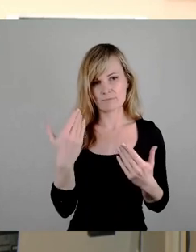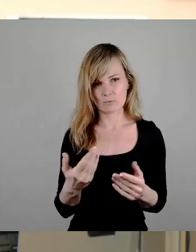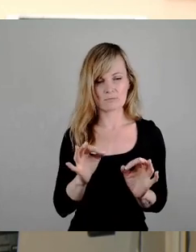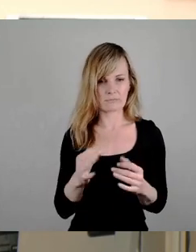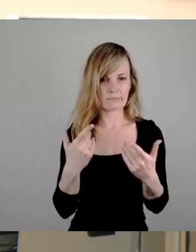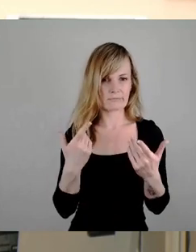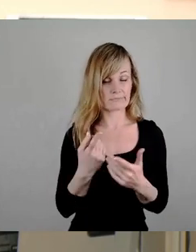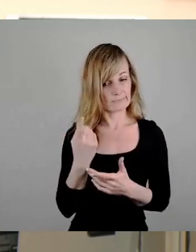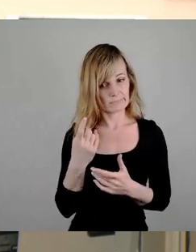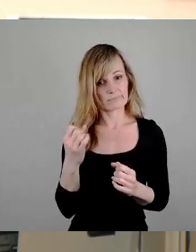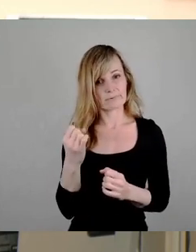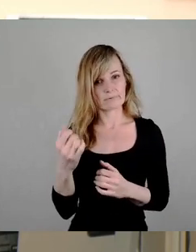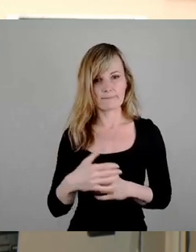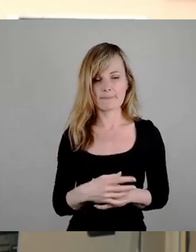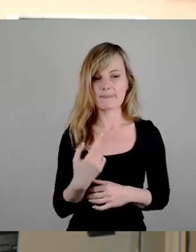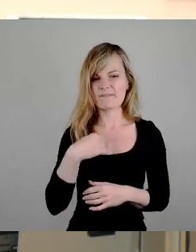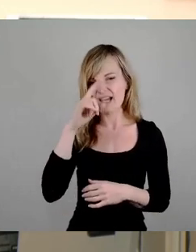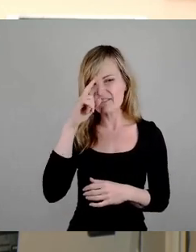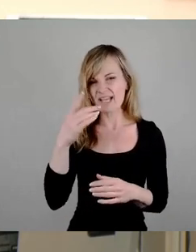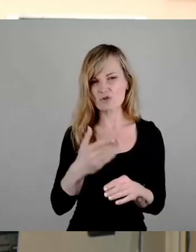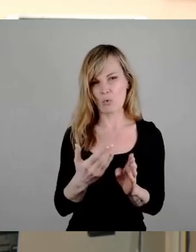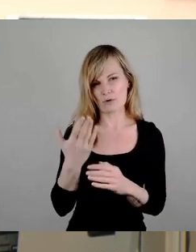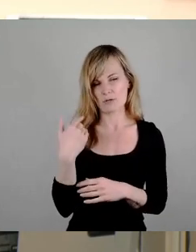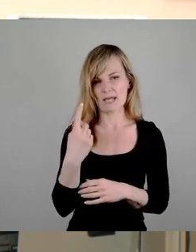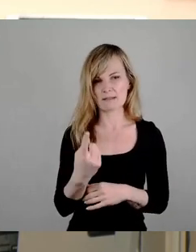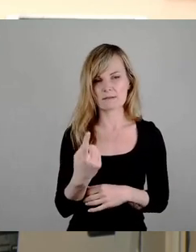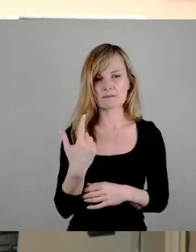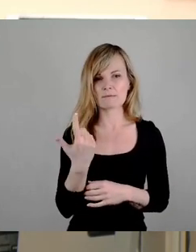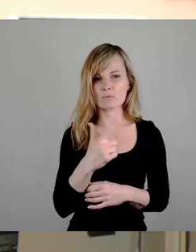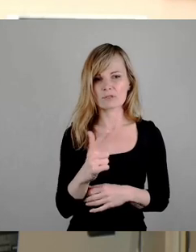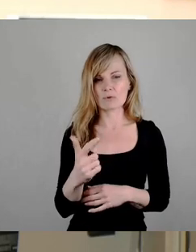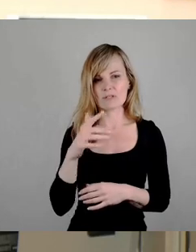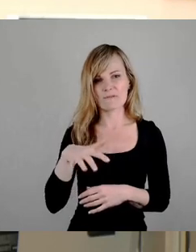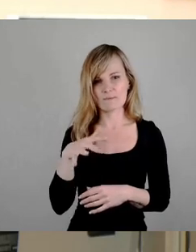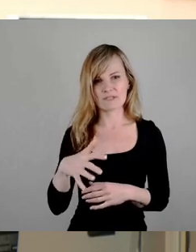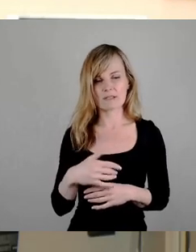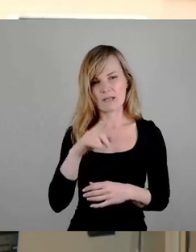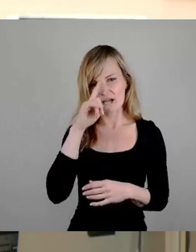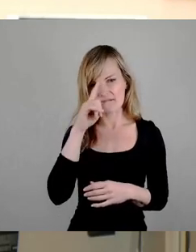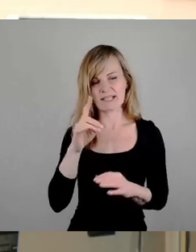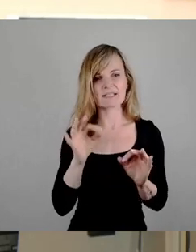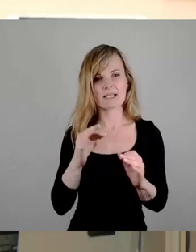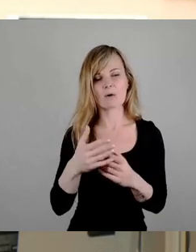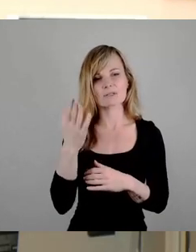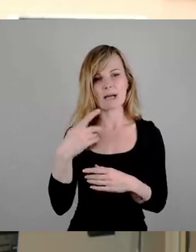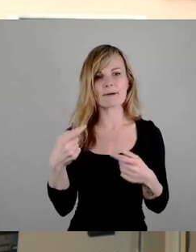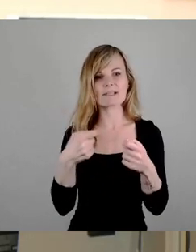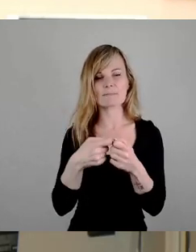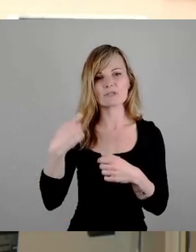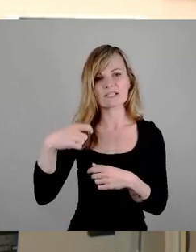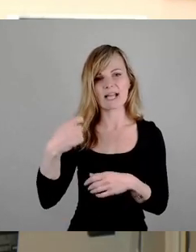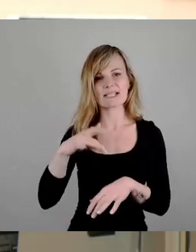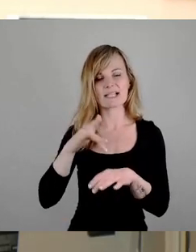wissen und sagen wir das schon spätestens seit 2015. Sie wissen ja, wer damals Bundeskanzlerin gewesen ist.